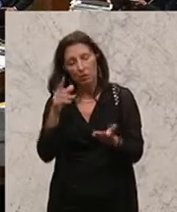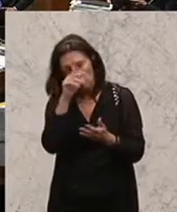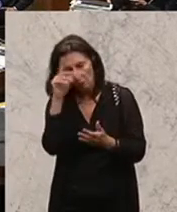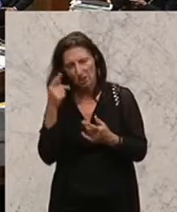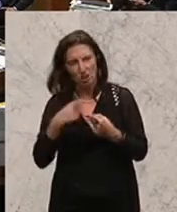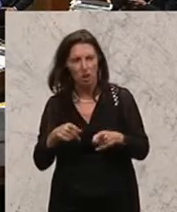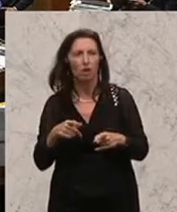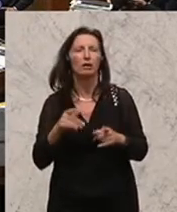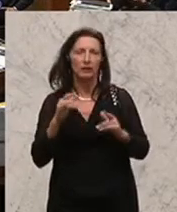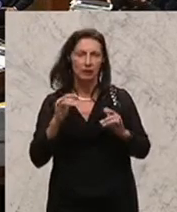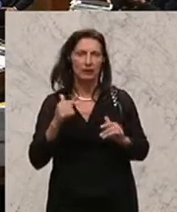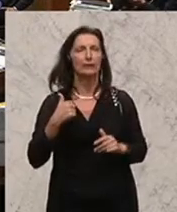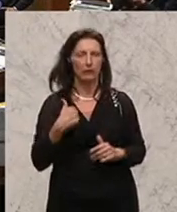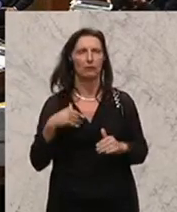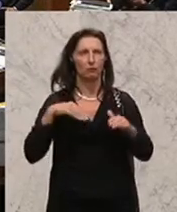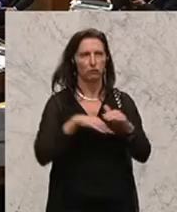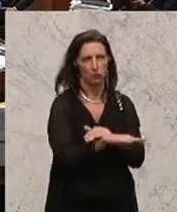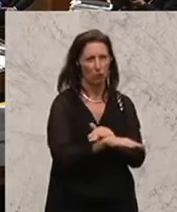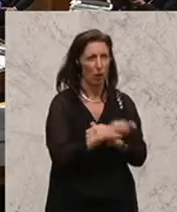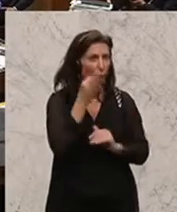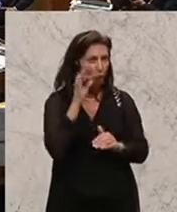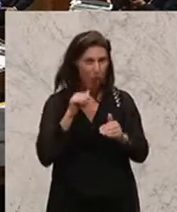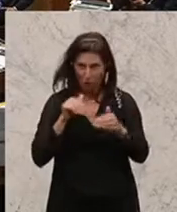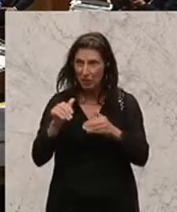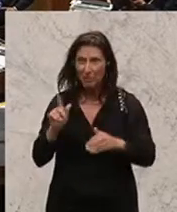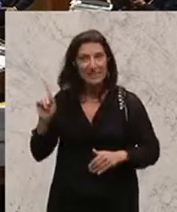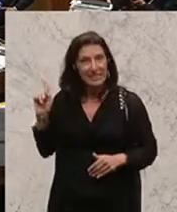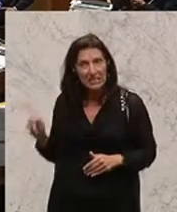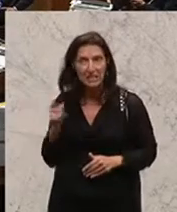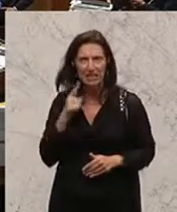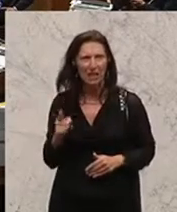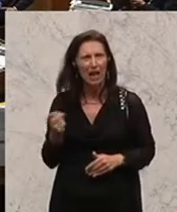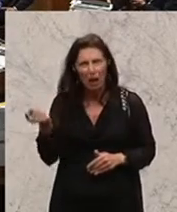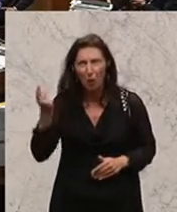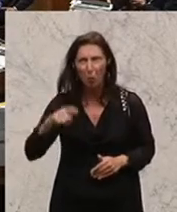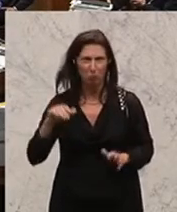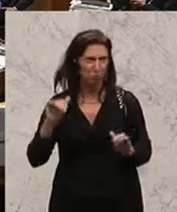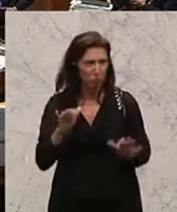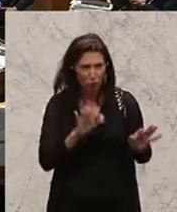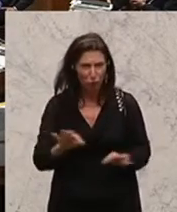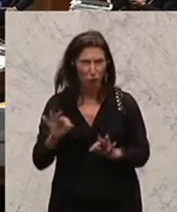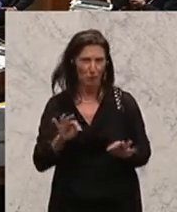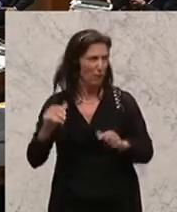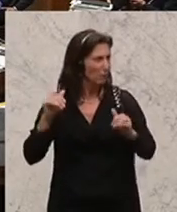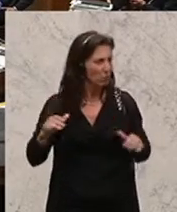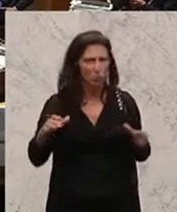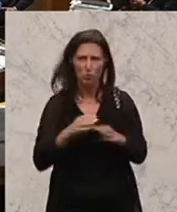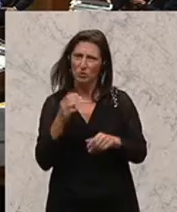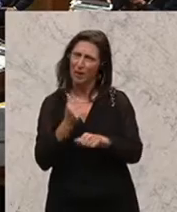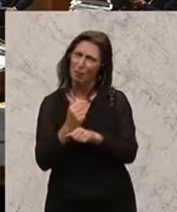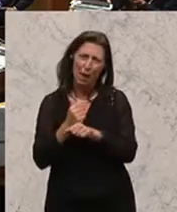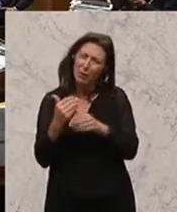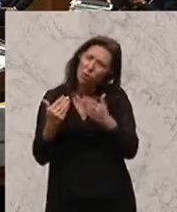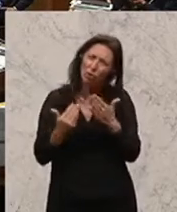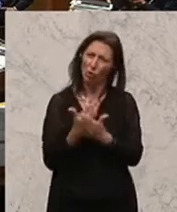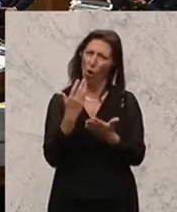Innenministerin, die gesagt hat, wir müssen uns darauf vorbereiten. Wir müssen in eine neue Form der Zusammenarbeit kommen. Und